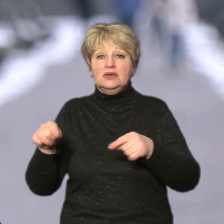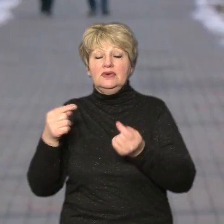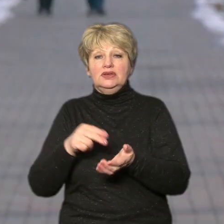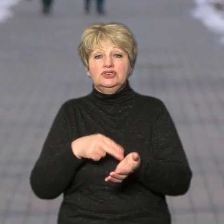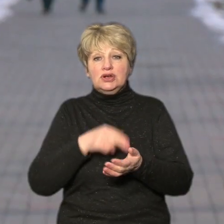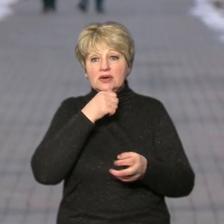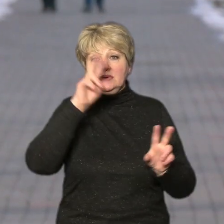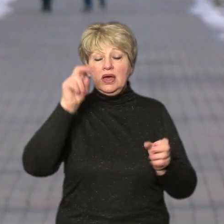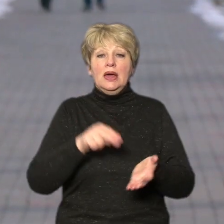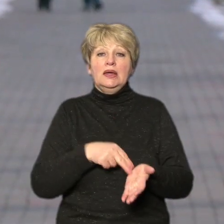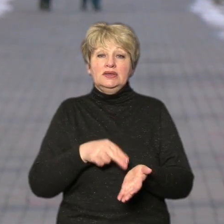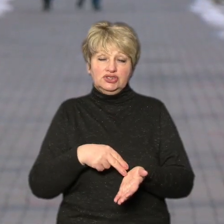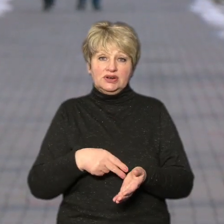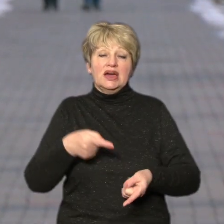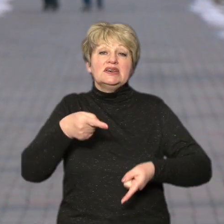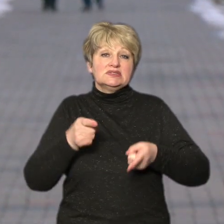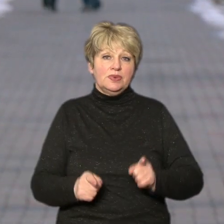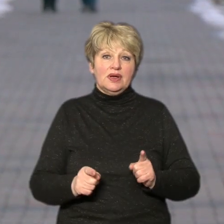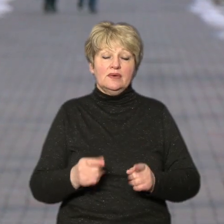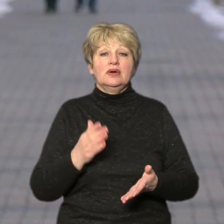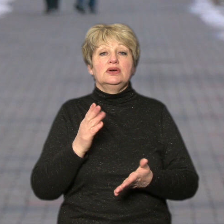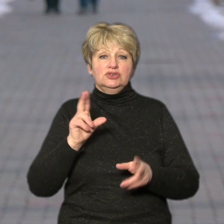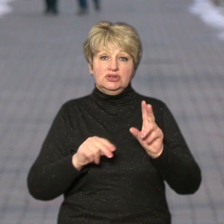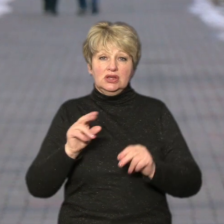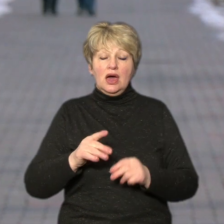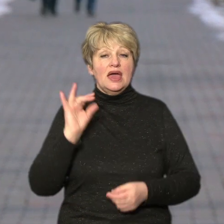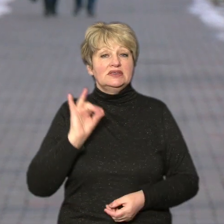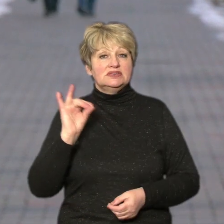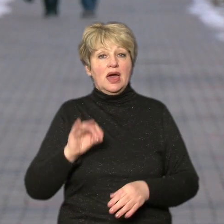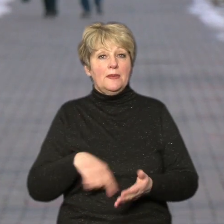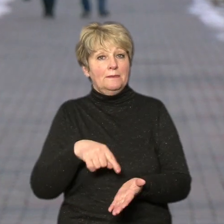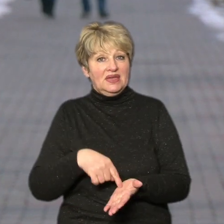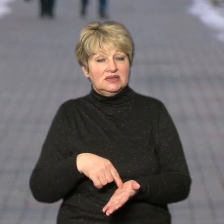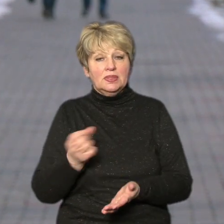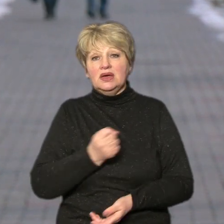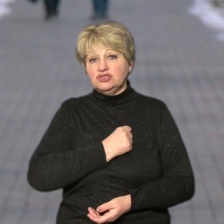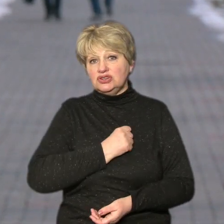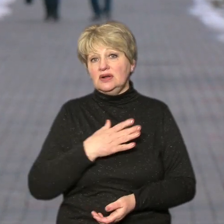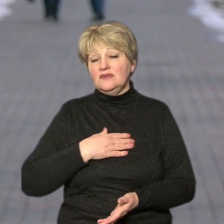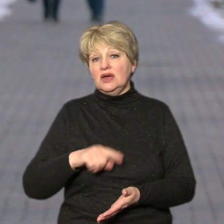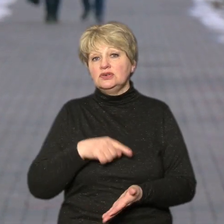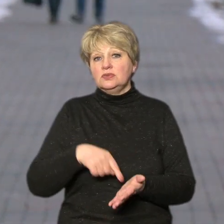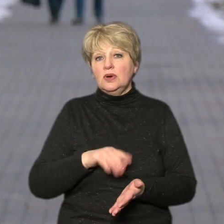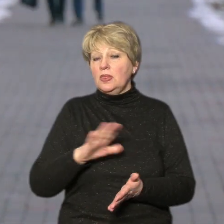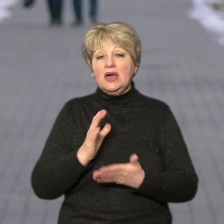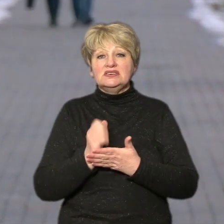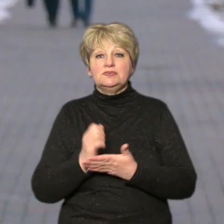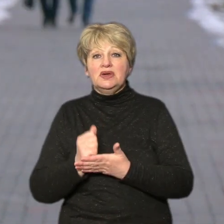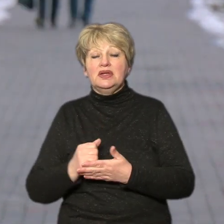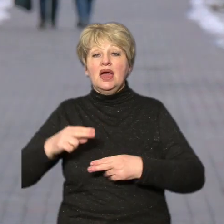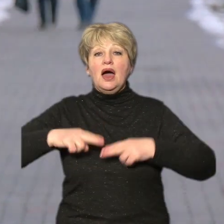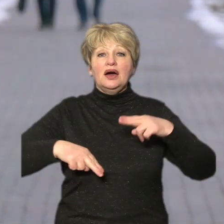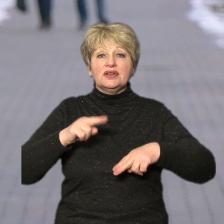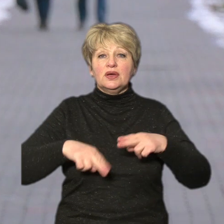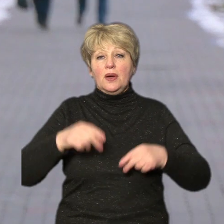Масненко. Черкас є справді давнім історичним містом, але, на жаль, в нашому місті не збереглися ті архітектурні